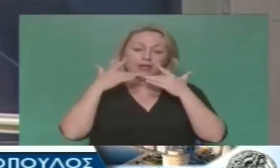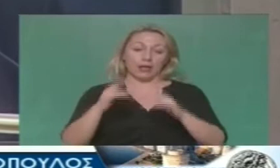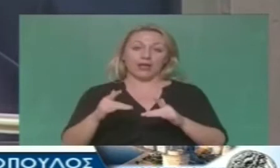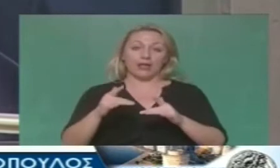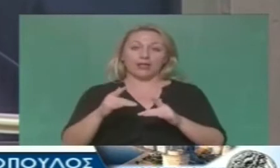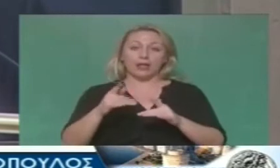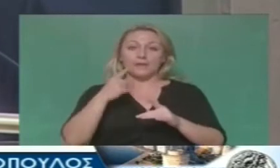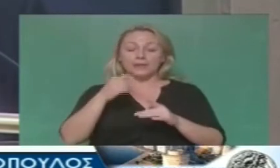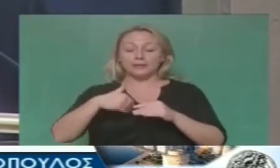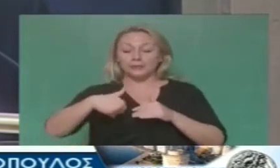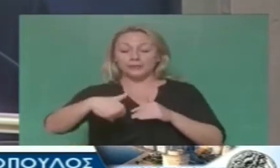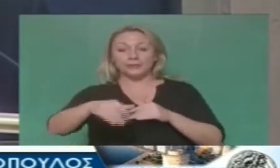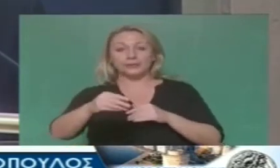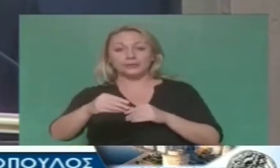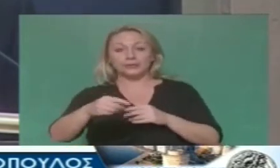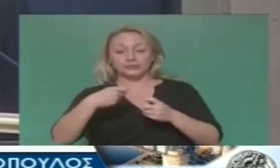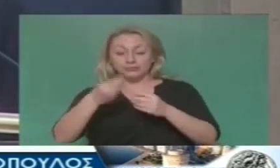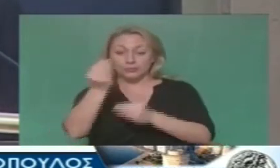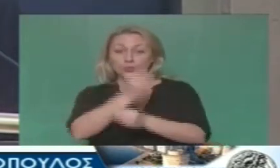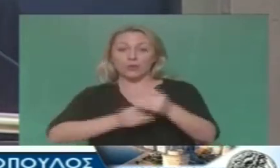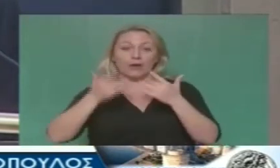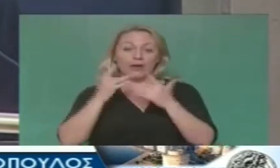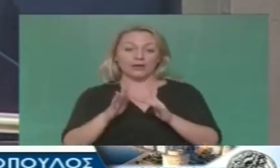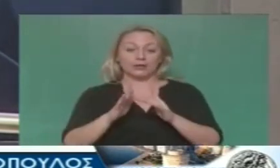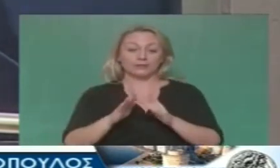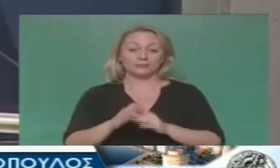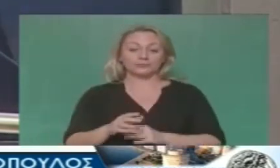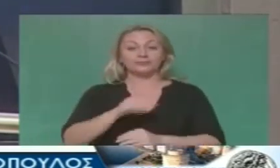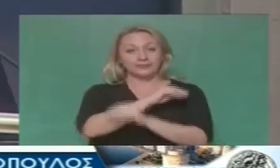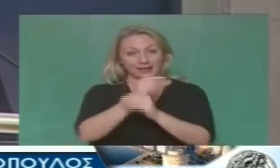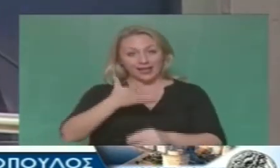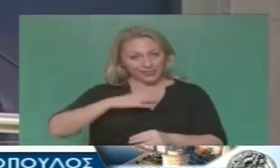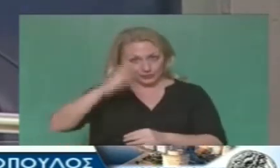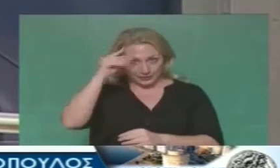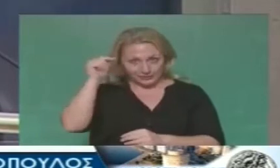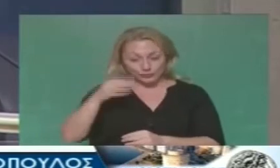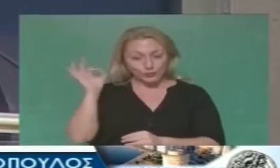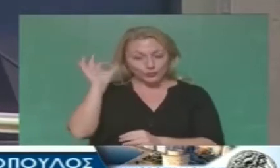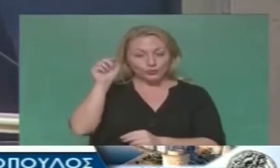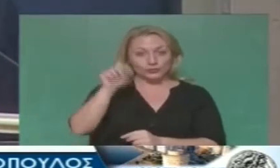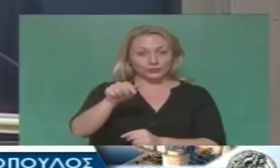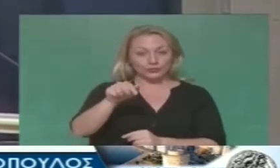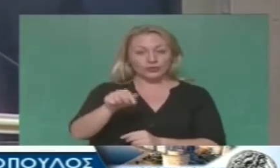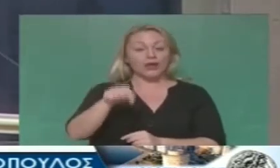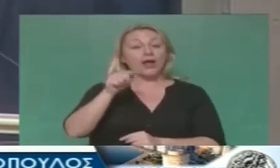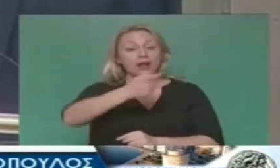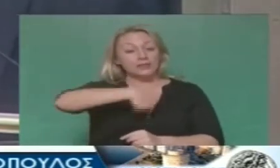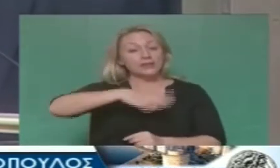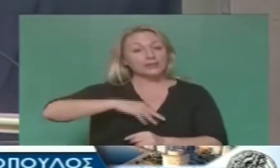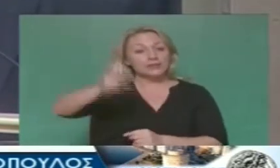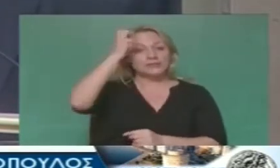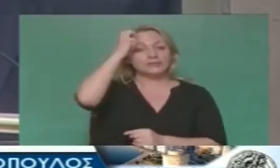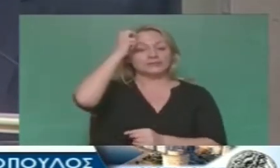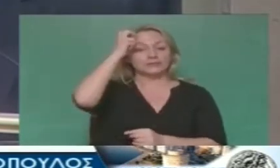ακόμη χειρότερο σενάριο να χειροτερέψει ο ΟΑΣΤ. Γι' αυτό θέλω να ξεχάσουμε. Εμείς όμως λοιπόν δεν θέλουμε να ξεχάσουμε